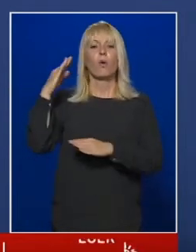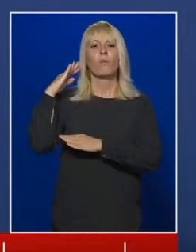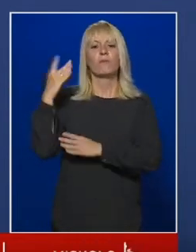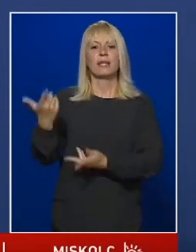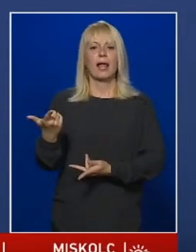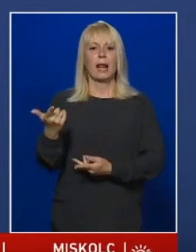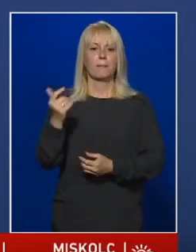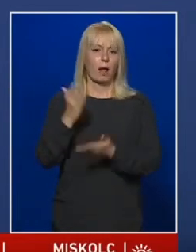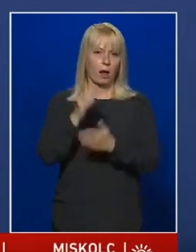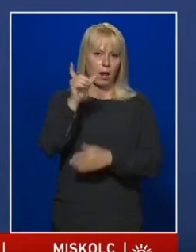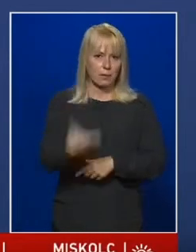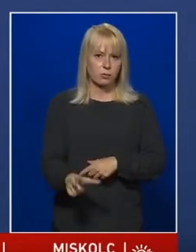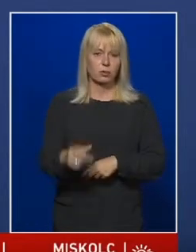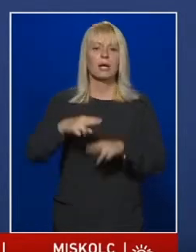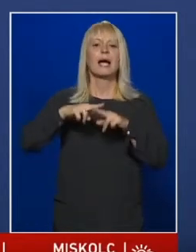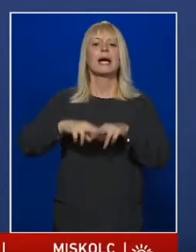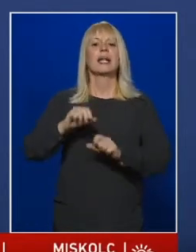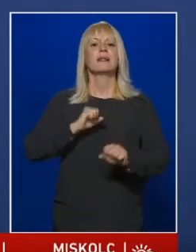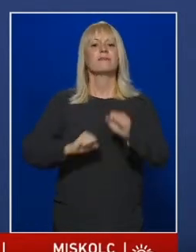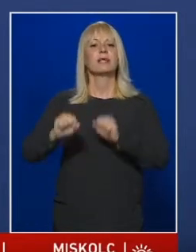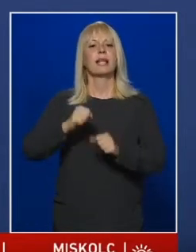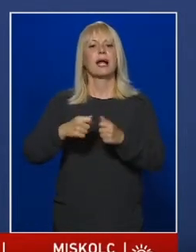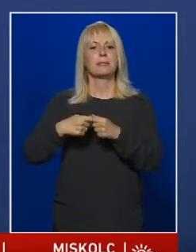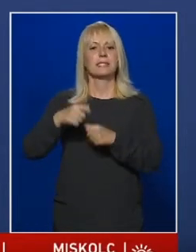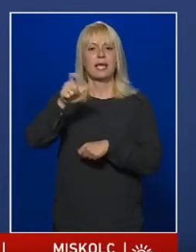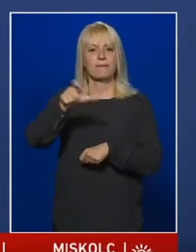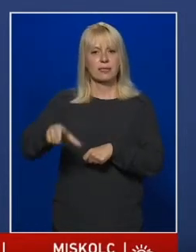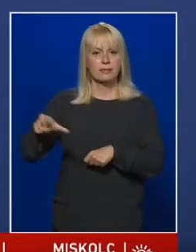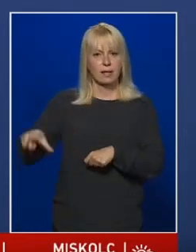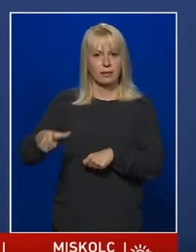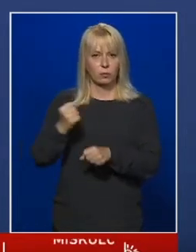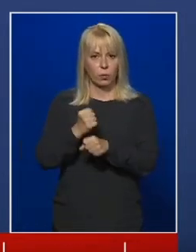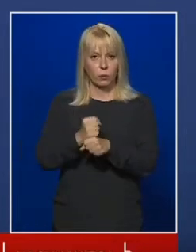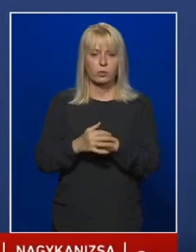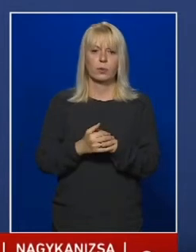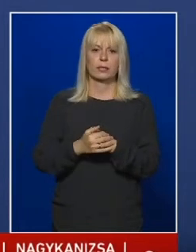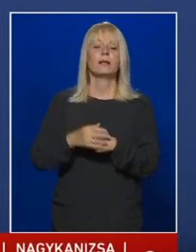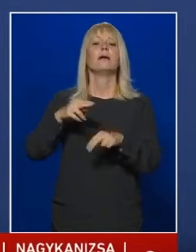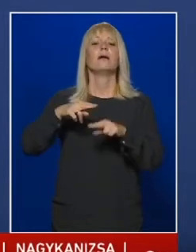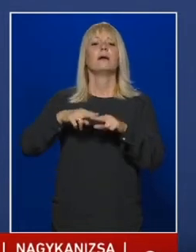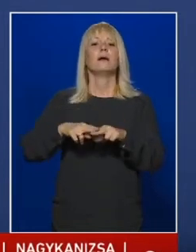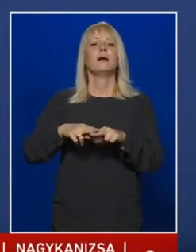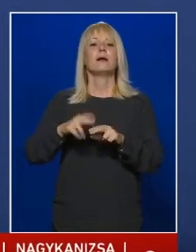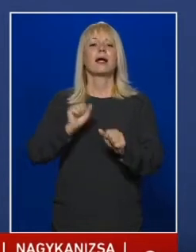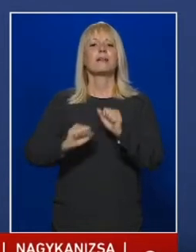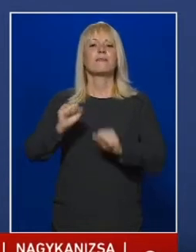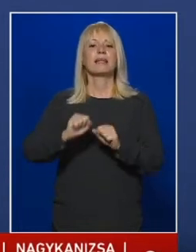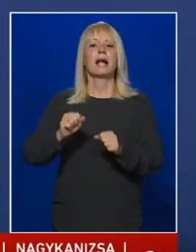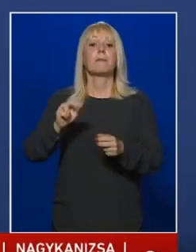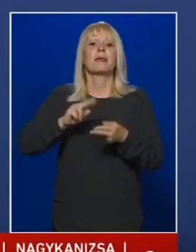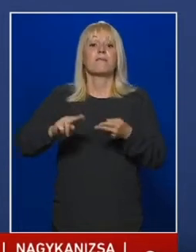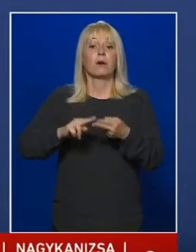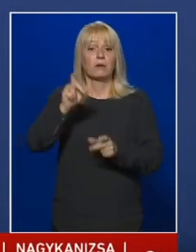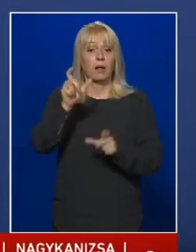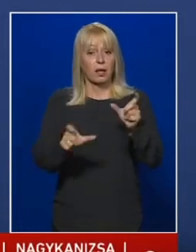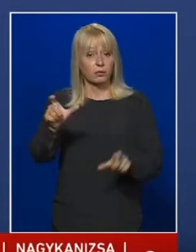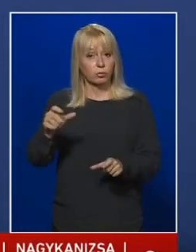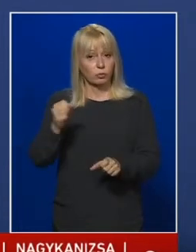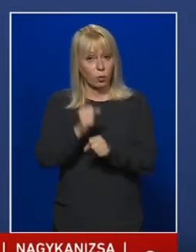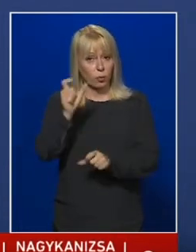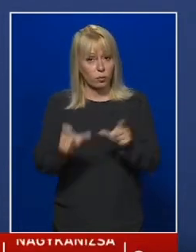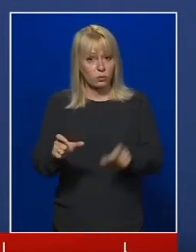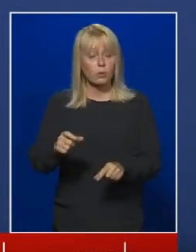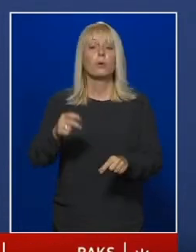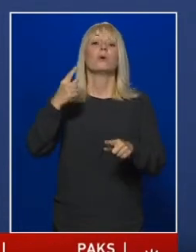a rendvédelmi szervek hivatásos állományú tagjai, valamint a rendvédelmi igazgatási alkalmazottak, a nemzeti adó és vámhivatal alkalmazottai,